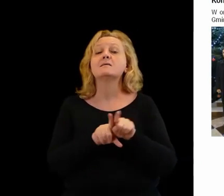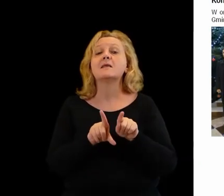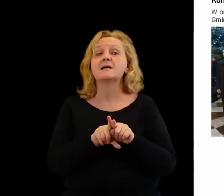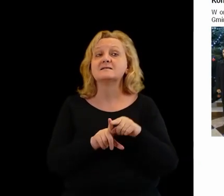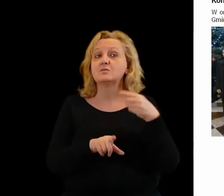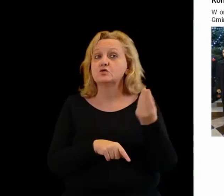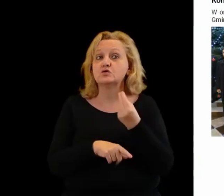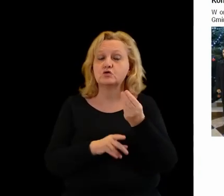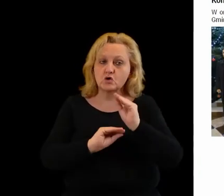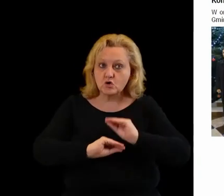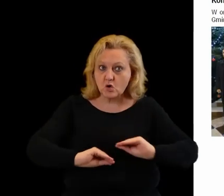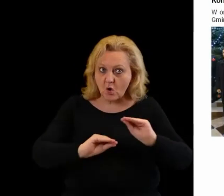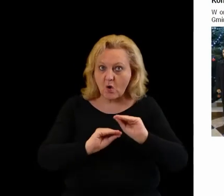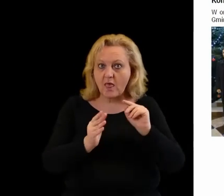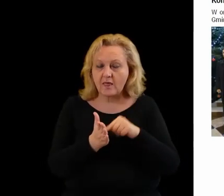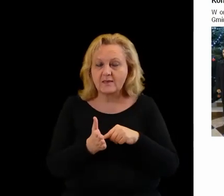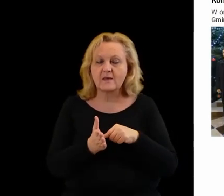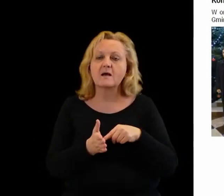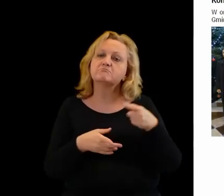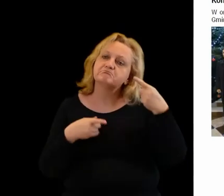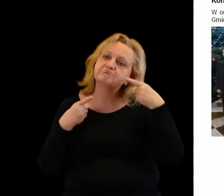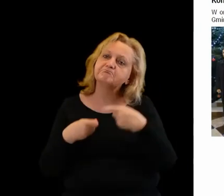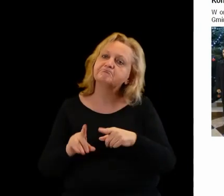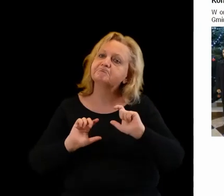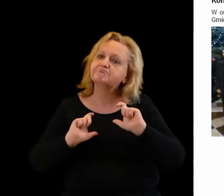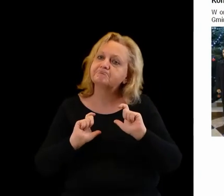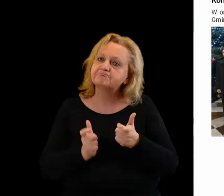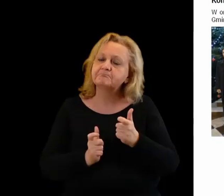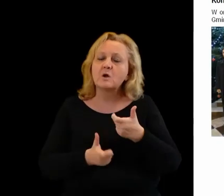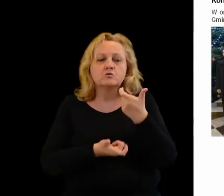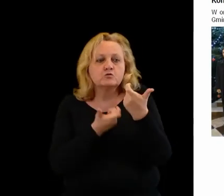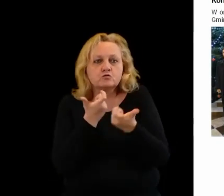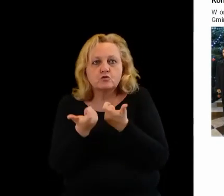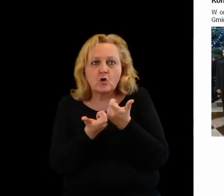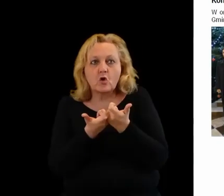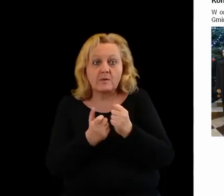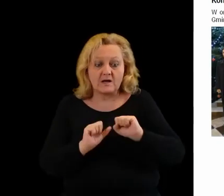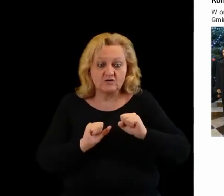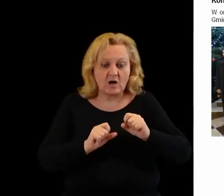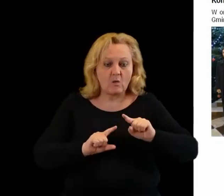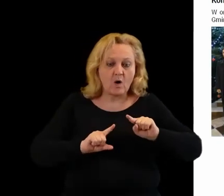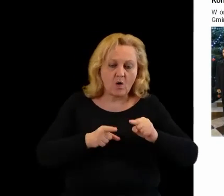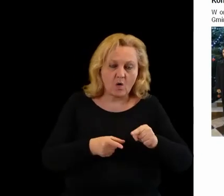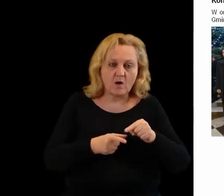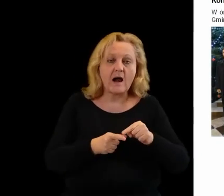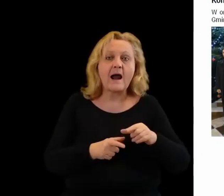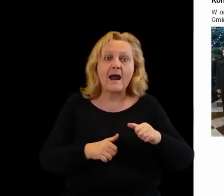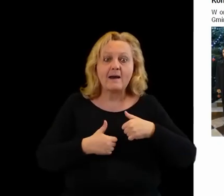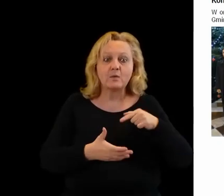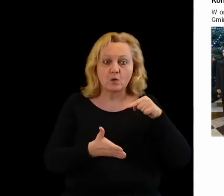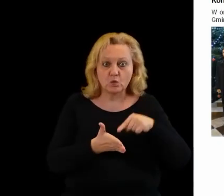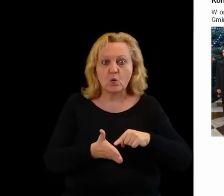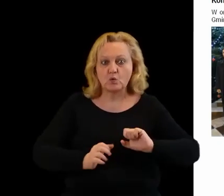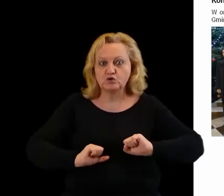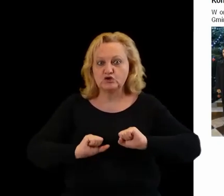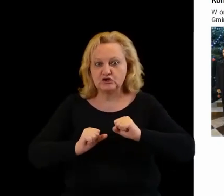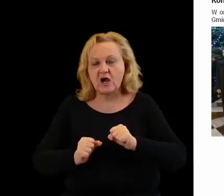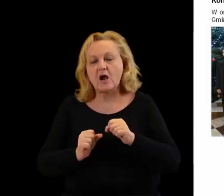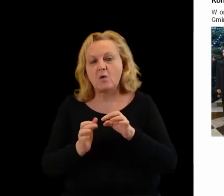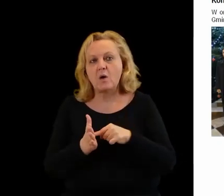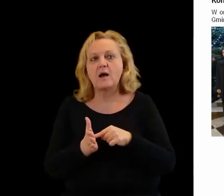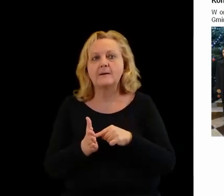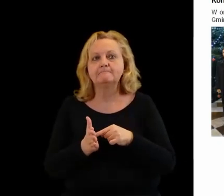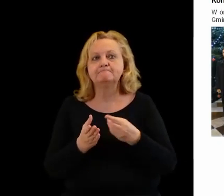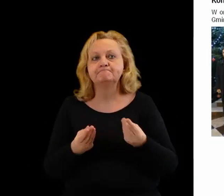też szkolenia w kierunku tego, co zrobić, jeśli działamy w organizacjach, żeby te nasze działania były